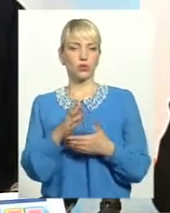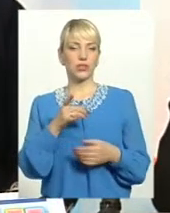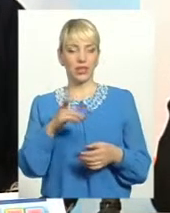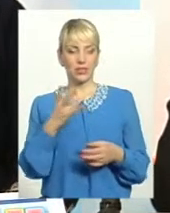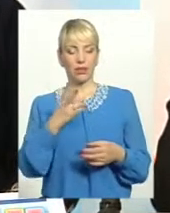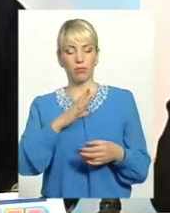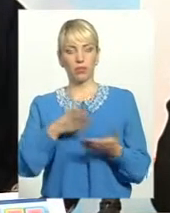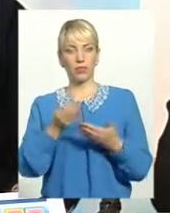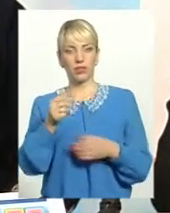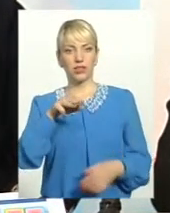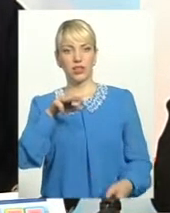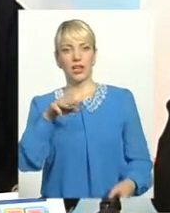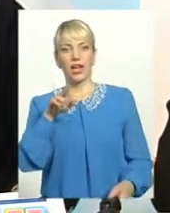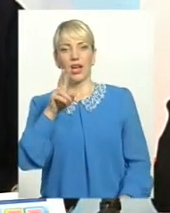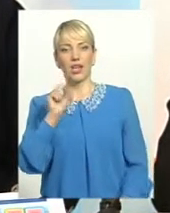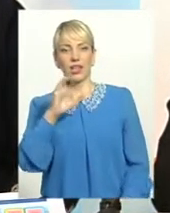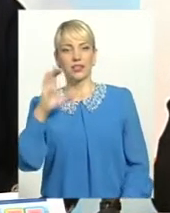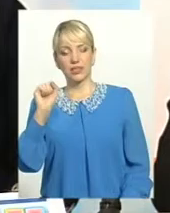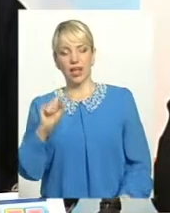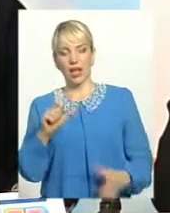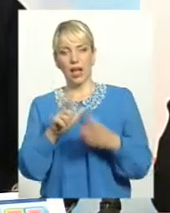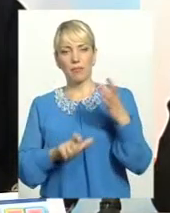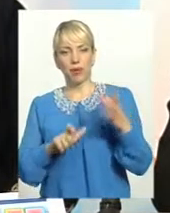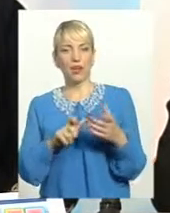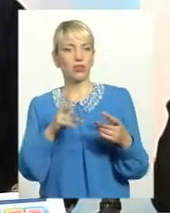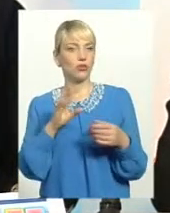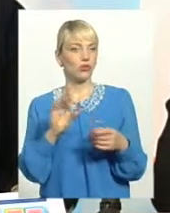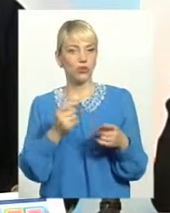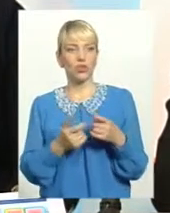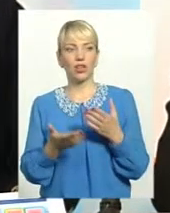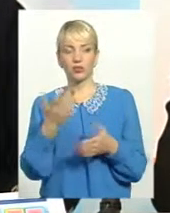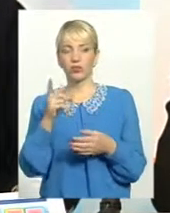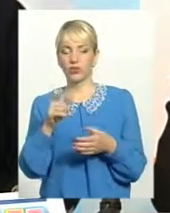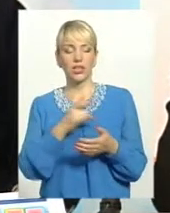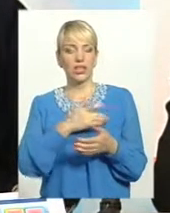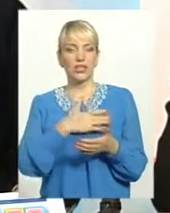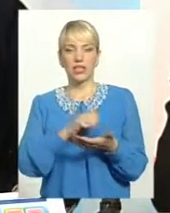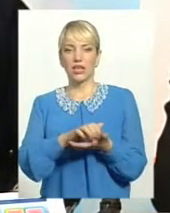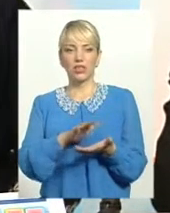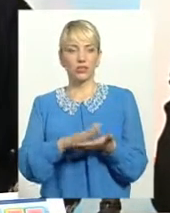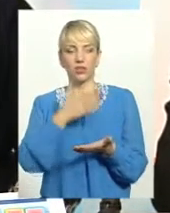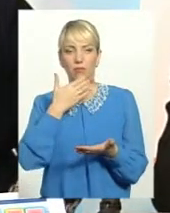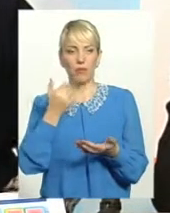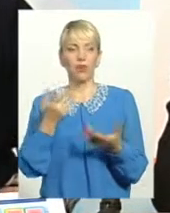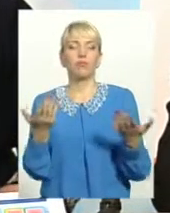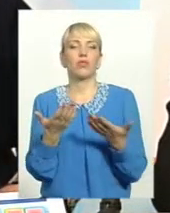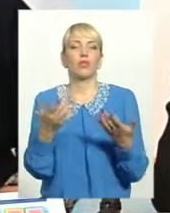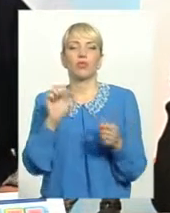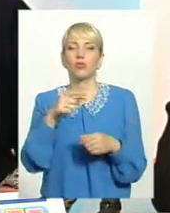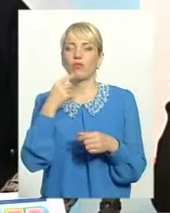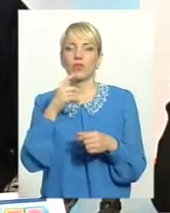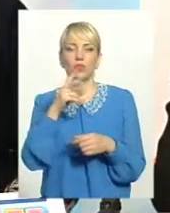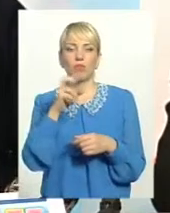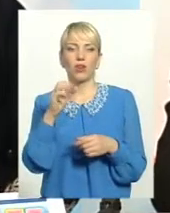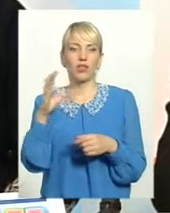Так, це все передбачається. Але діло в тому, що якщо вони не зареєстровані, взагалі переватимі підприємці, про яка мова йти може? Про